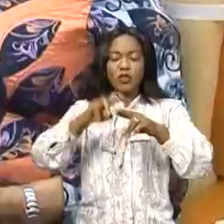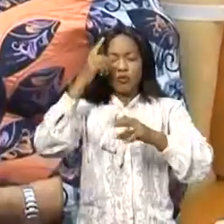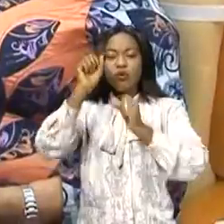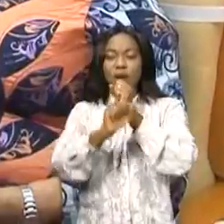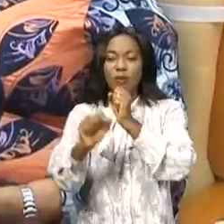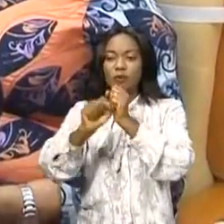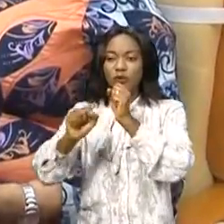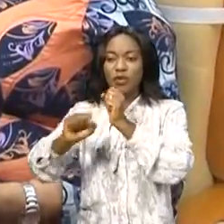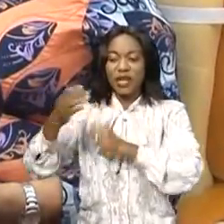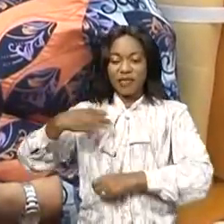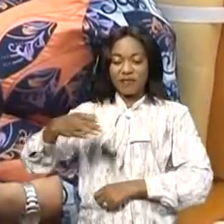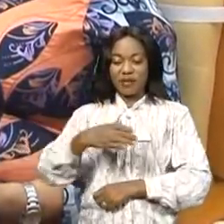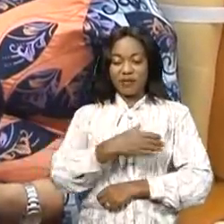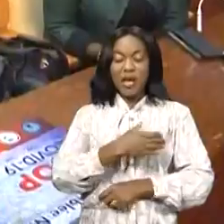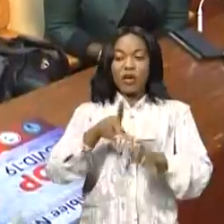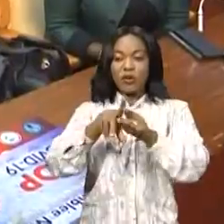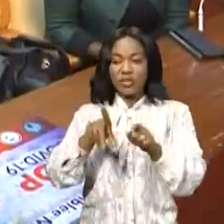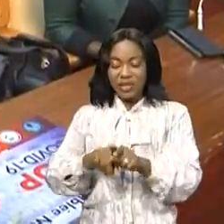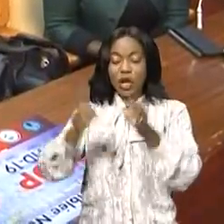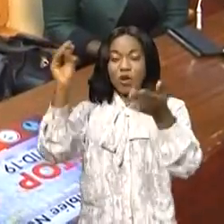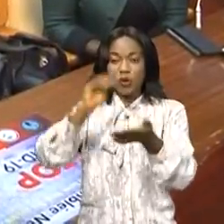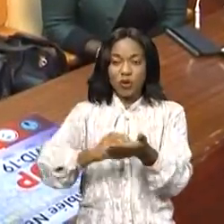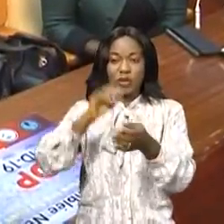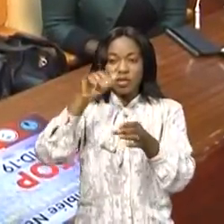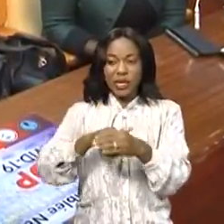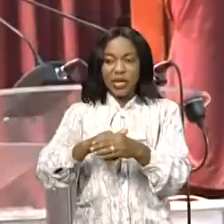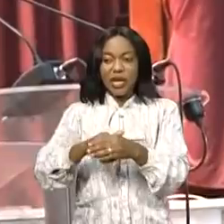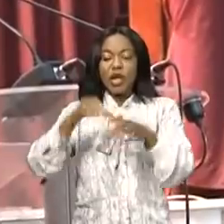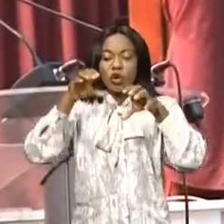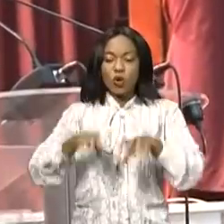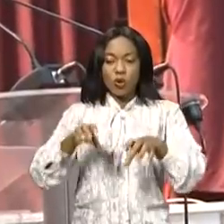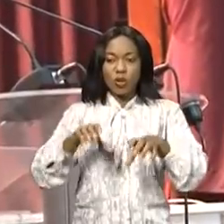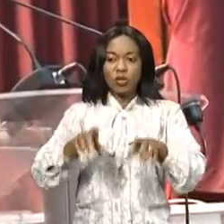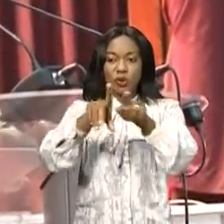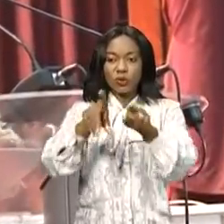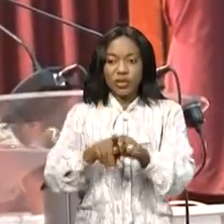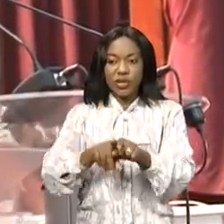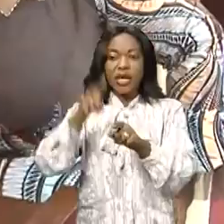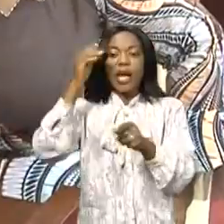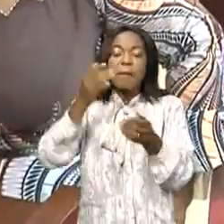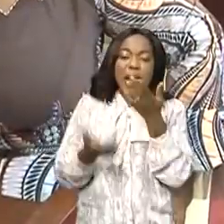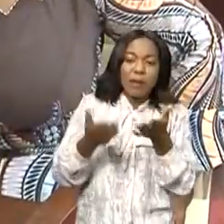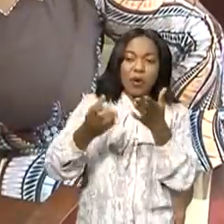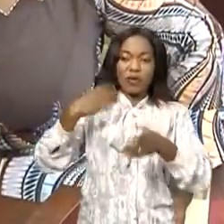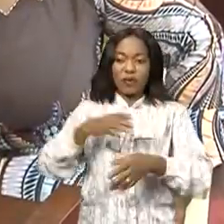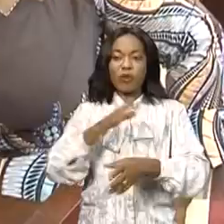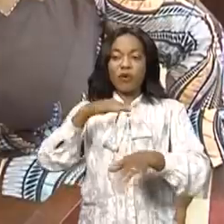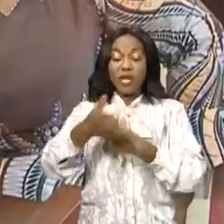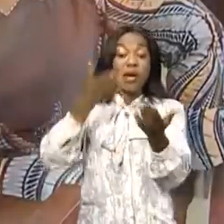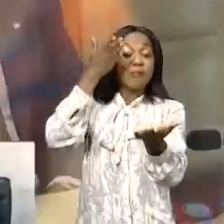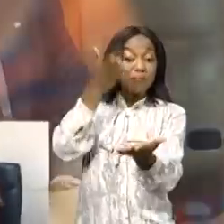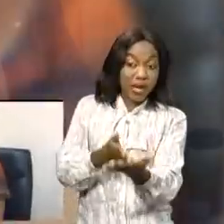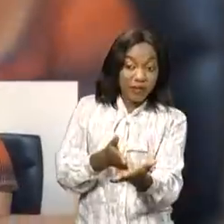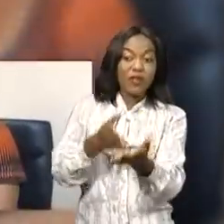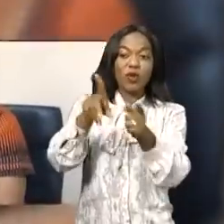de la femme. La balle est donc dans le camp de la Congolaise. Au-delà de la féminité, elle doit faire preuve de